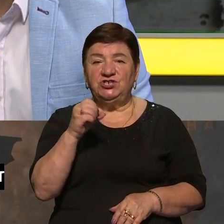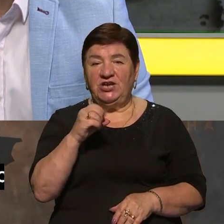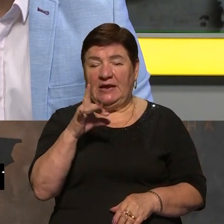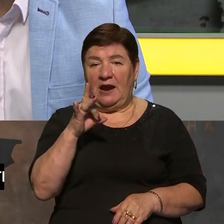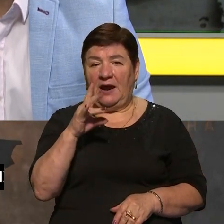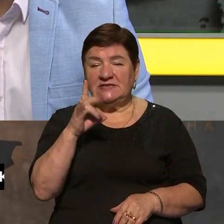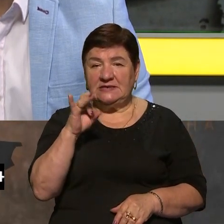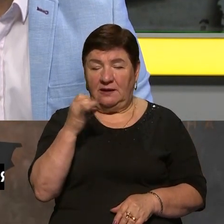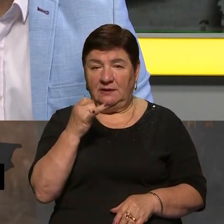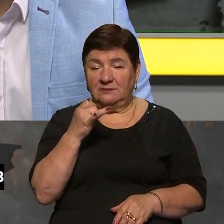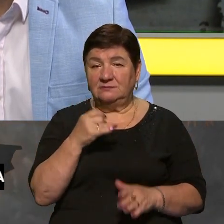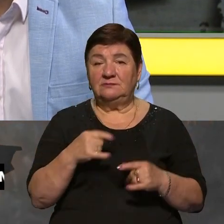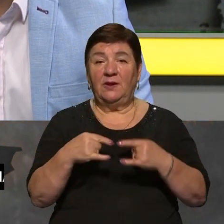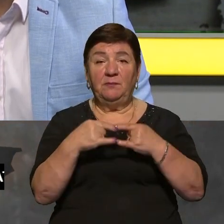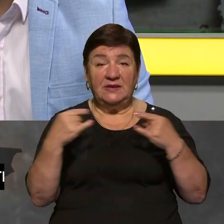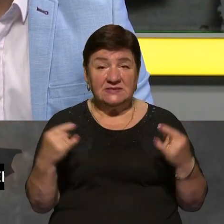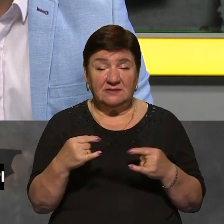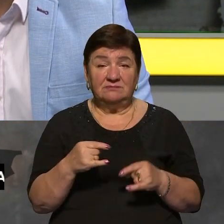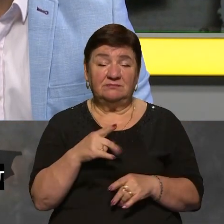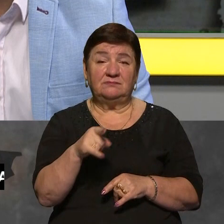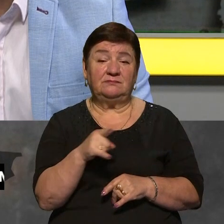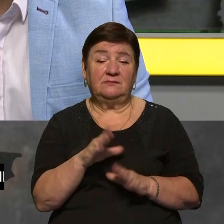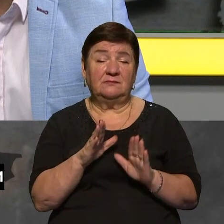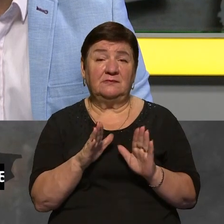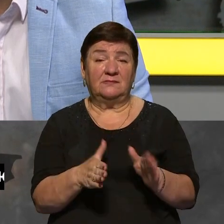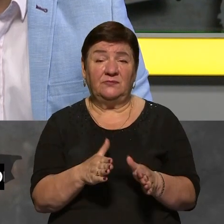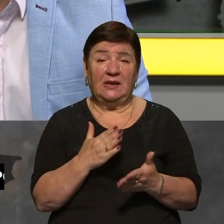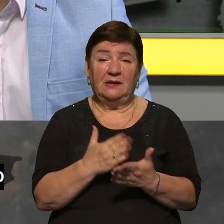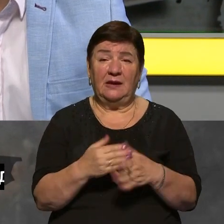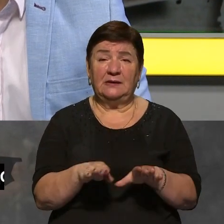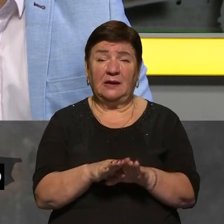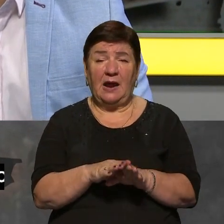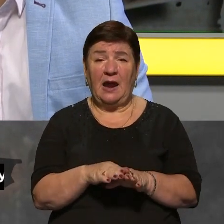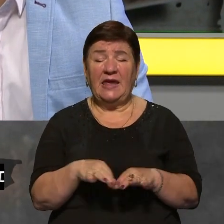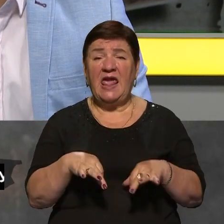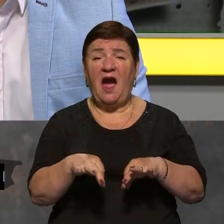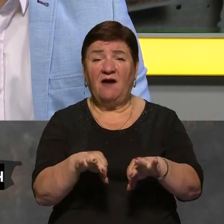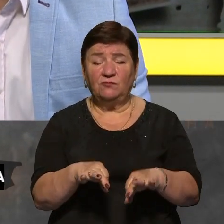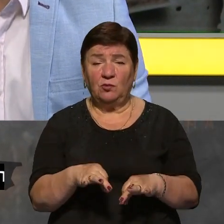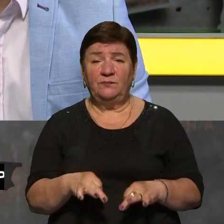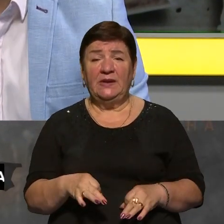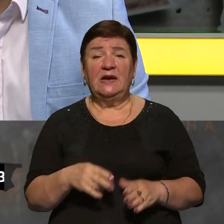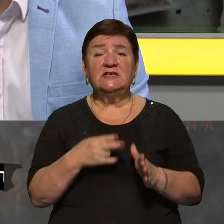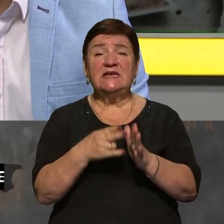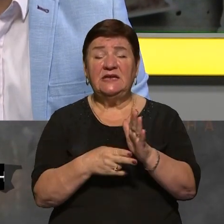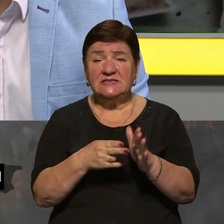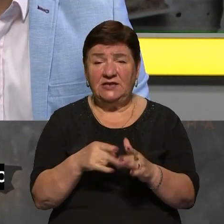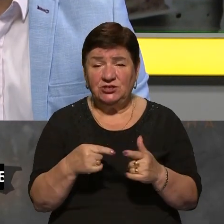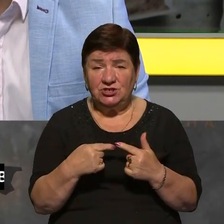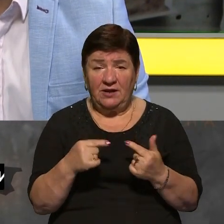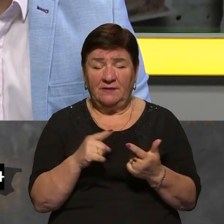особливо залізнична його ланка, тому що там є також і автосполучення, так от залізнична ланка – це